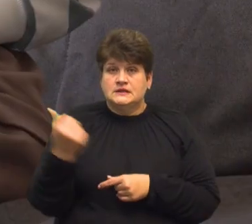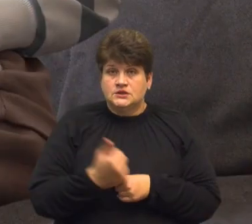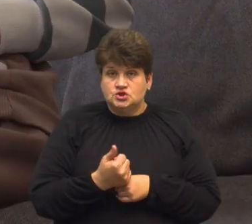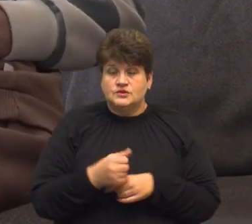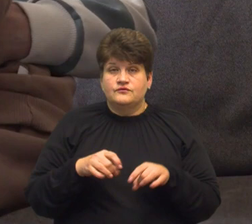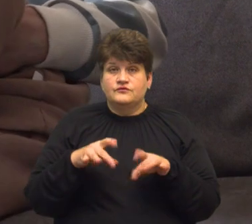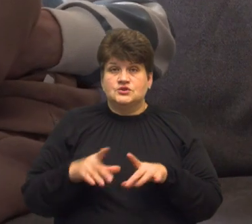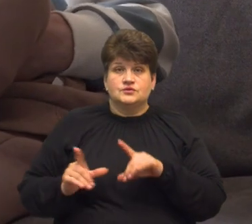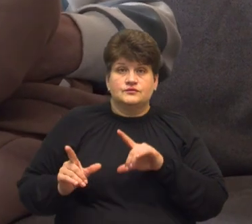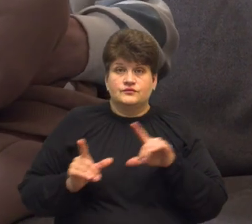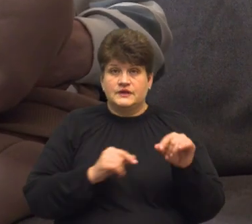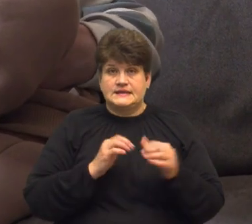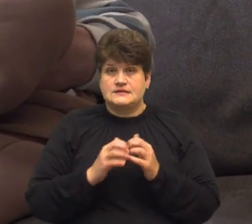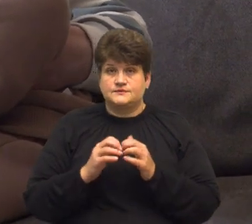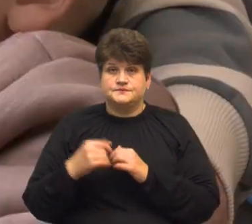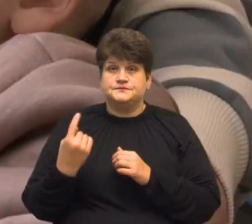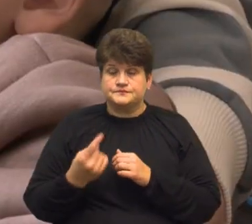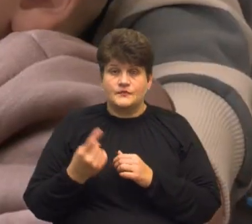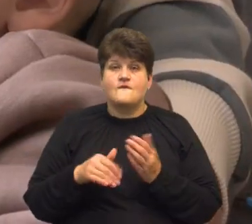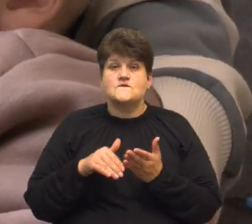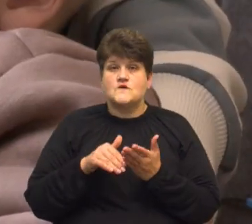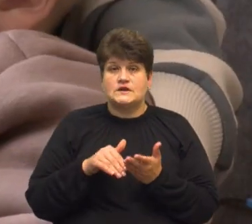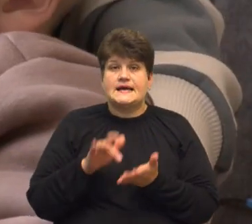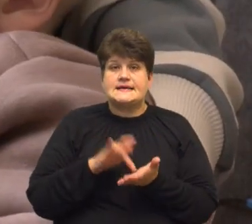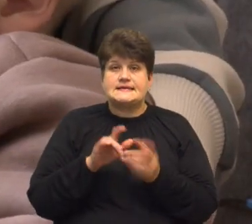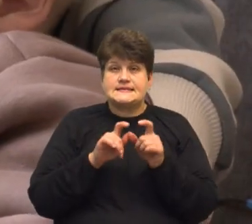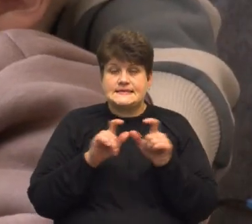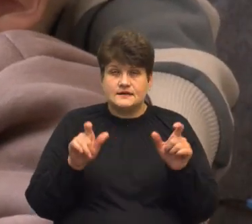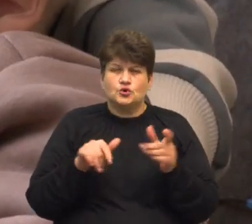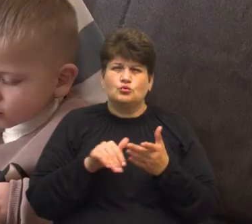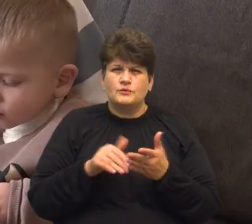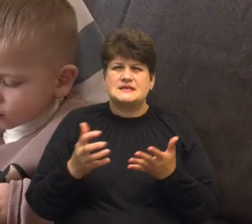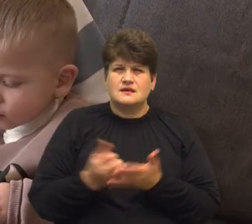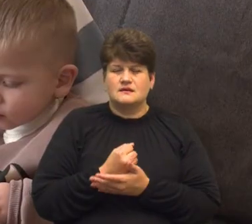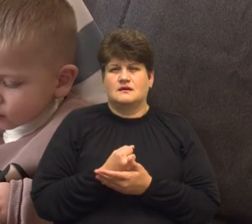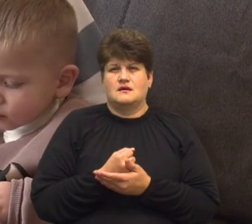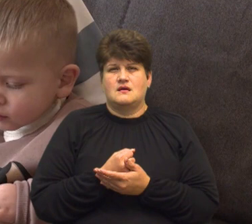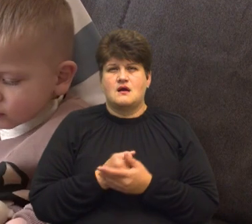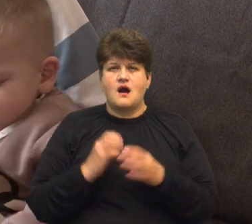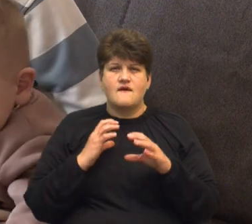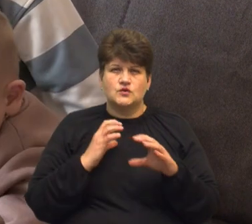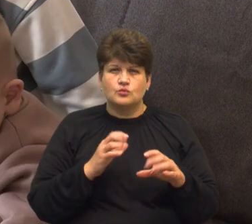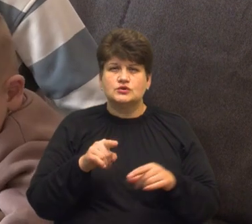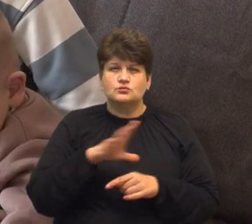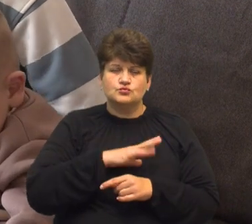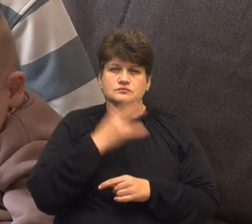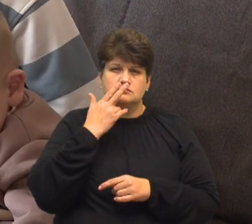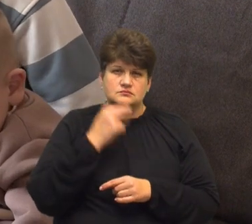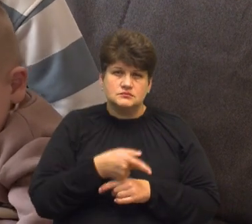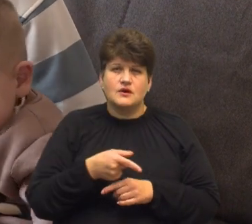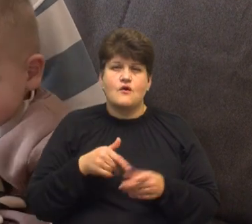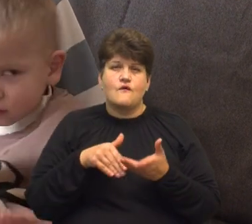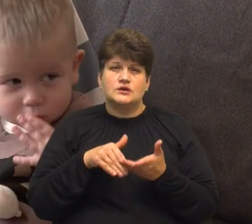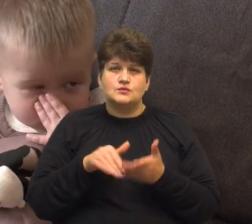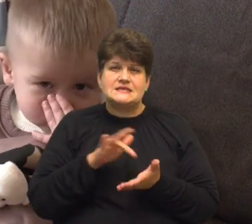вирішили виїхати з Херсонщини. Волонтерський центр допоміг знайти автобус. В них був звичай такий в волонтерському